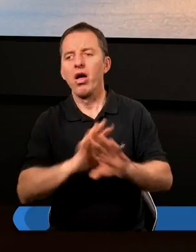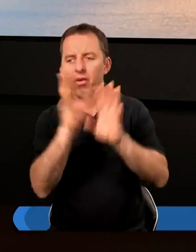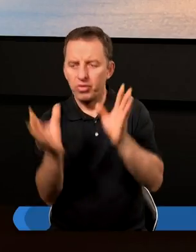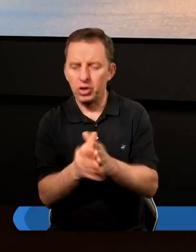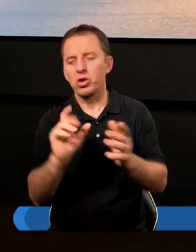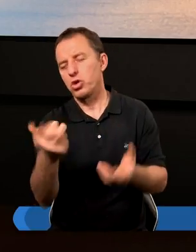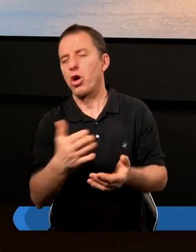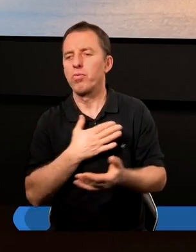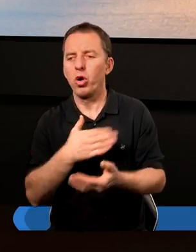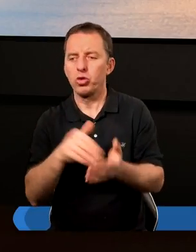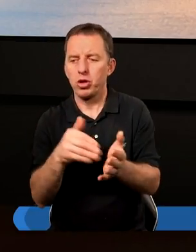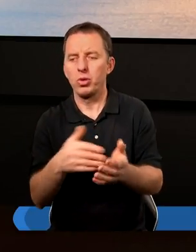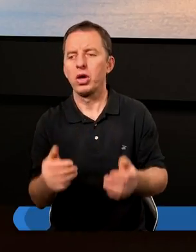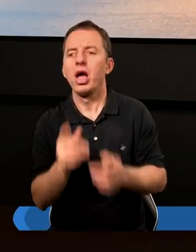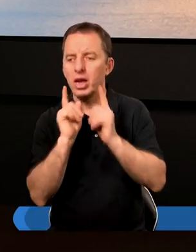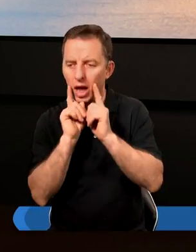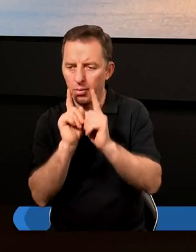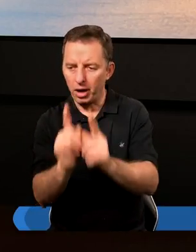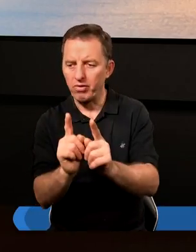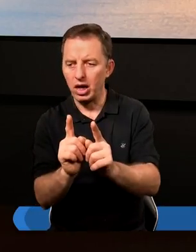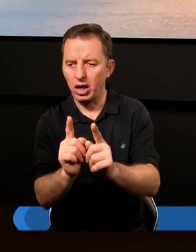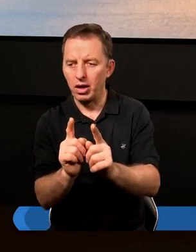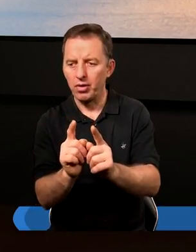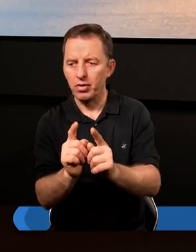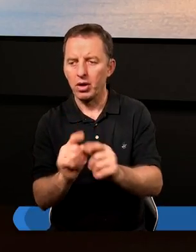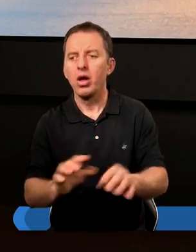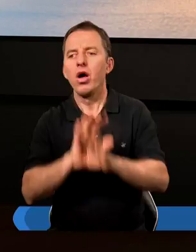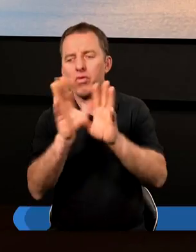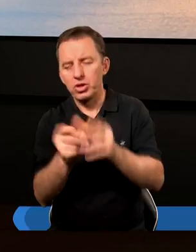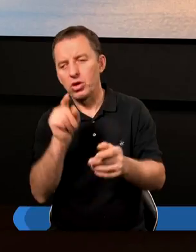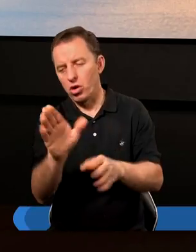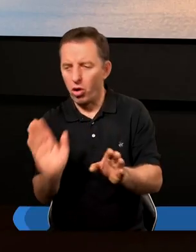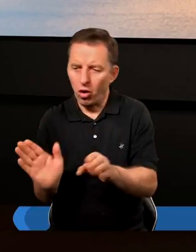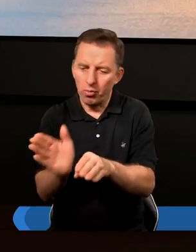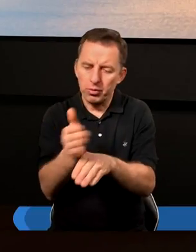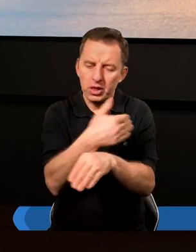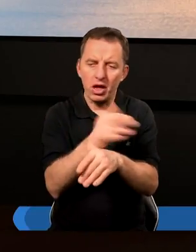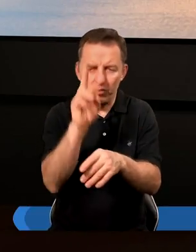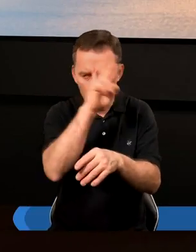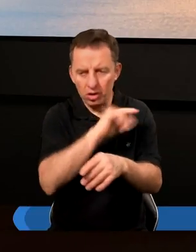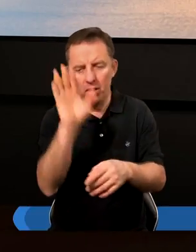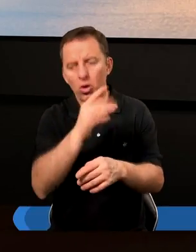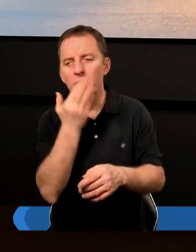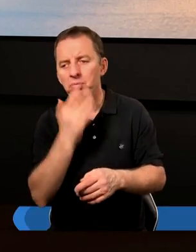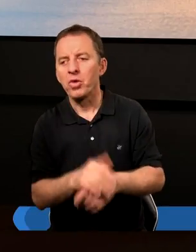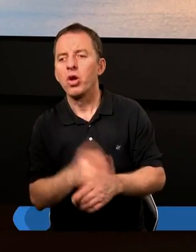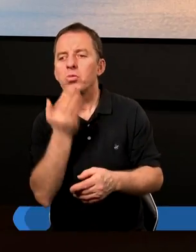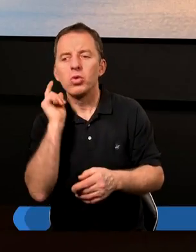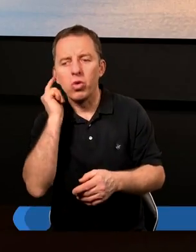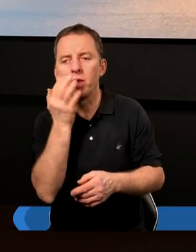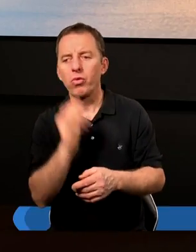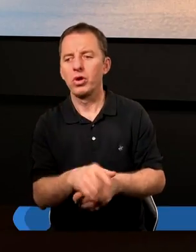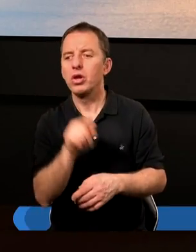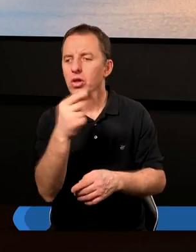że to jest wszystko, czego potrzebuje. Tak naprawdę wszystko Go omija w rzeczywistości. I dlatego Bóg mówi, słuchaj,